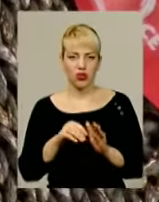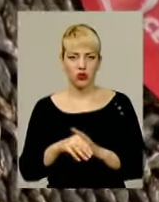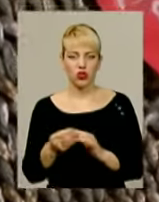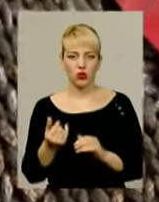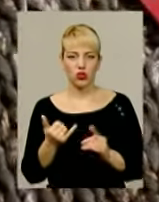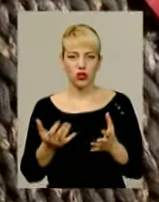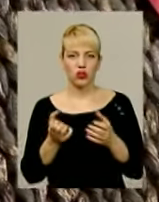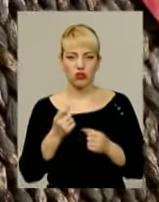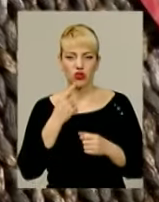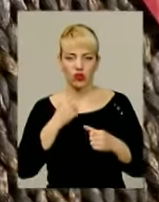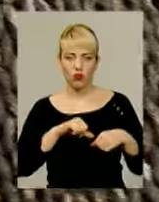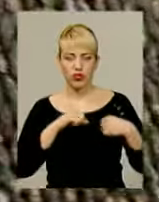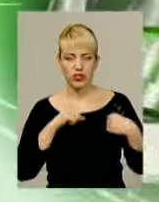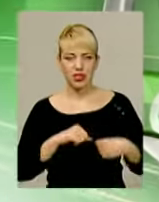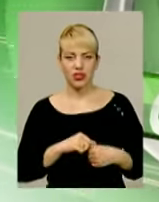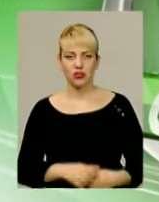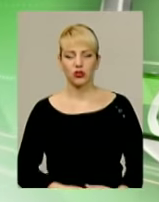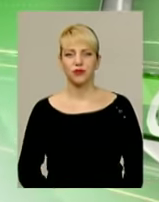отримати отаке червоне сердечко.